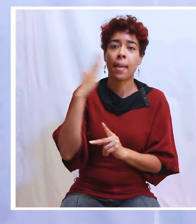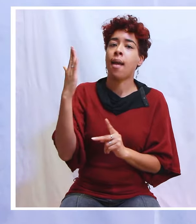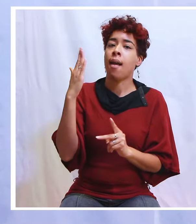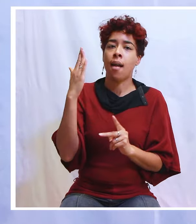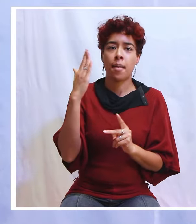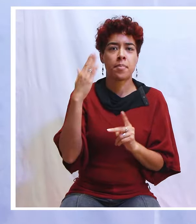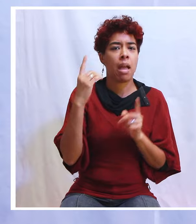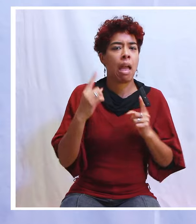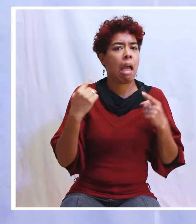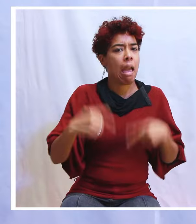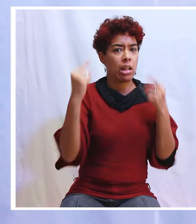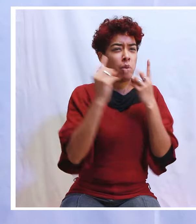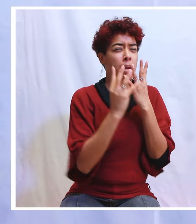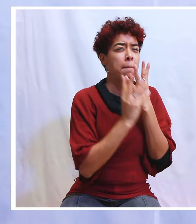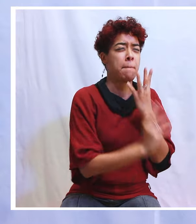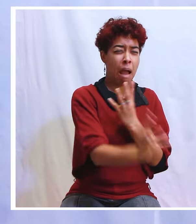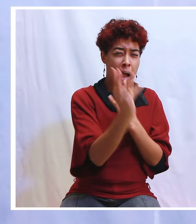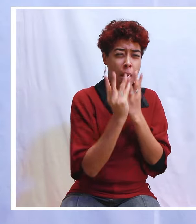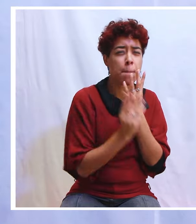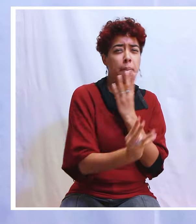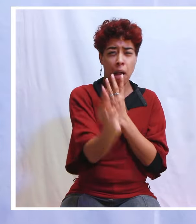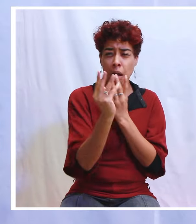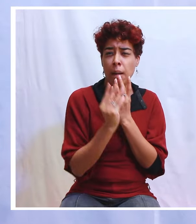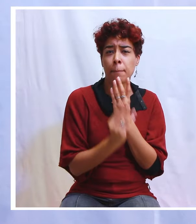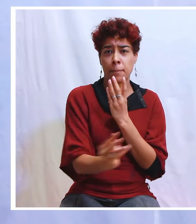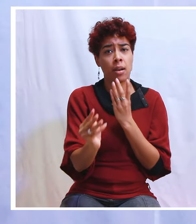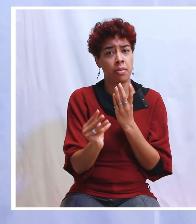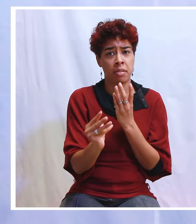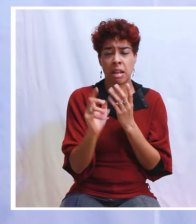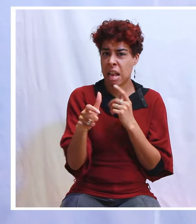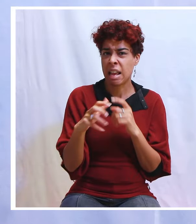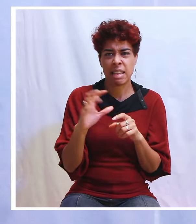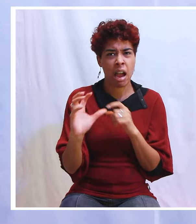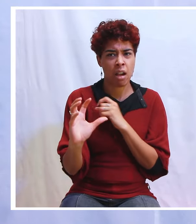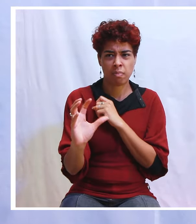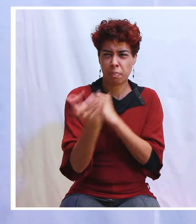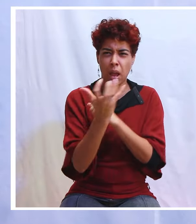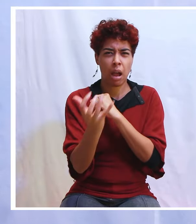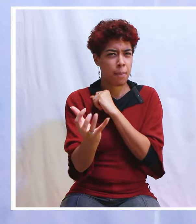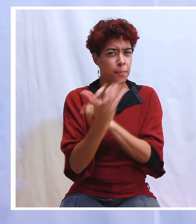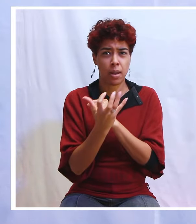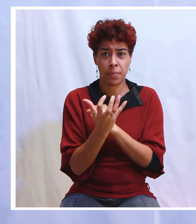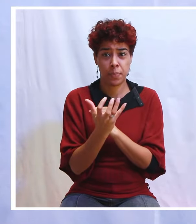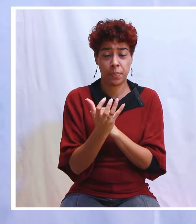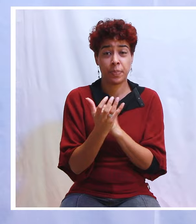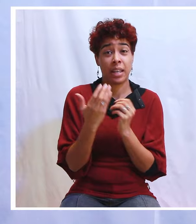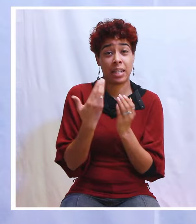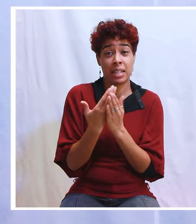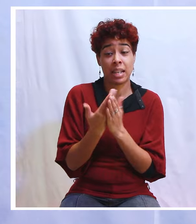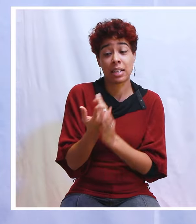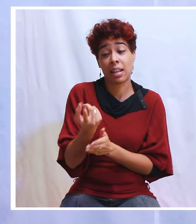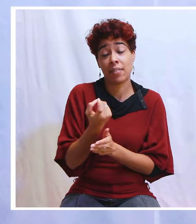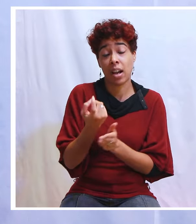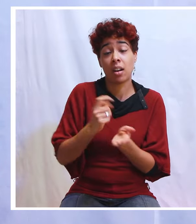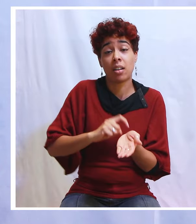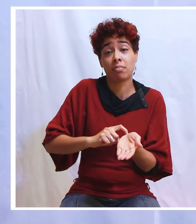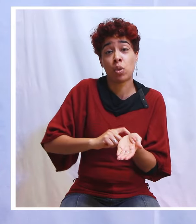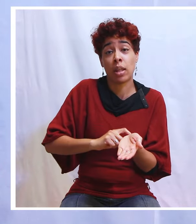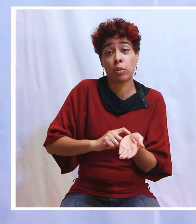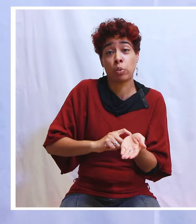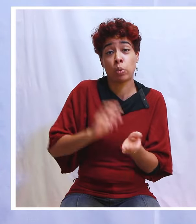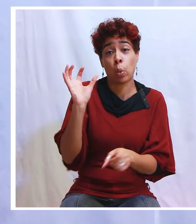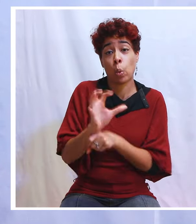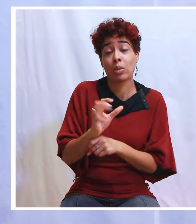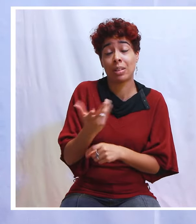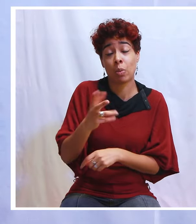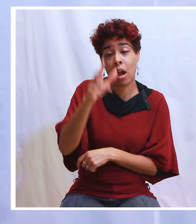nombreux. Il y une force d'opposition qui est là de la part de l'adversaire qui veut s'opposer à moi.'est la troisième nature de la force d'opposition. C'est l'adversaire lui